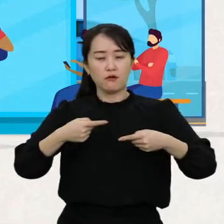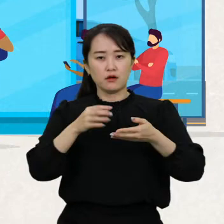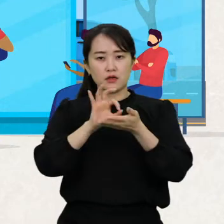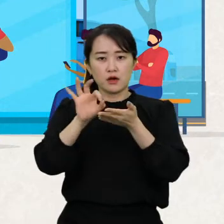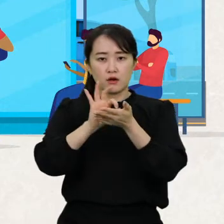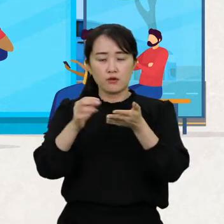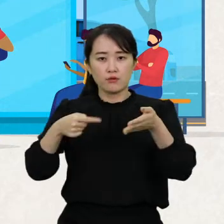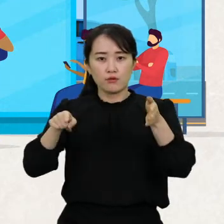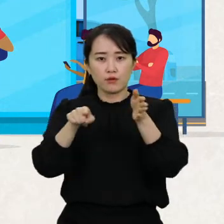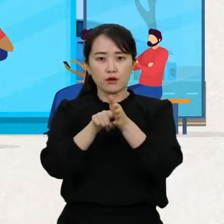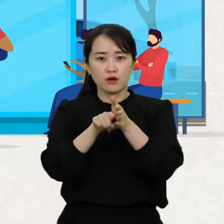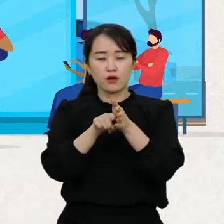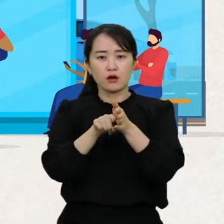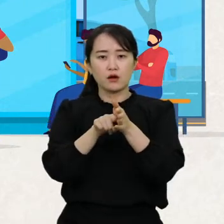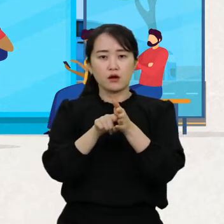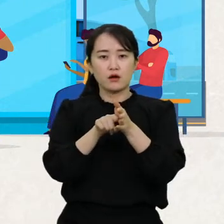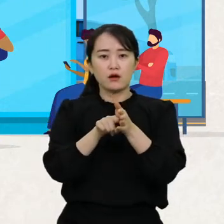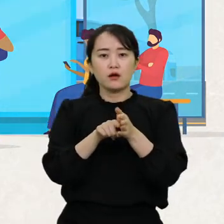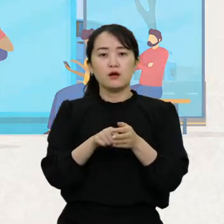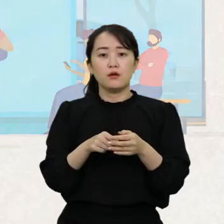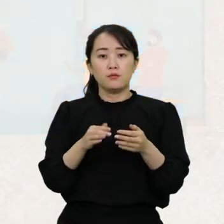리프트 시설이 있어야 해요.